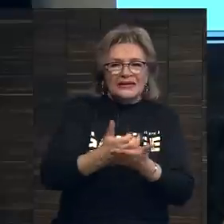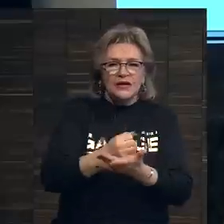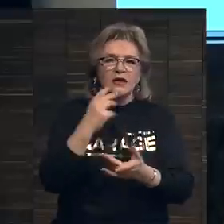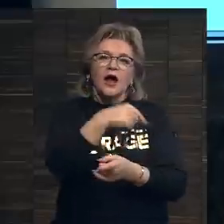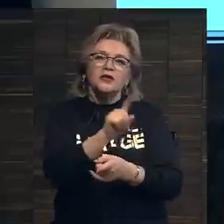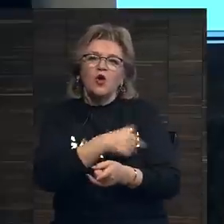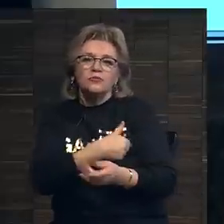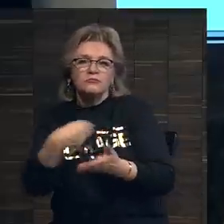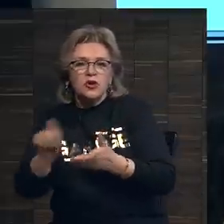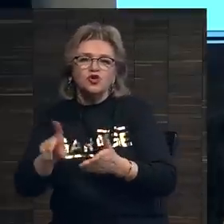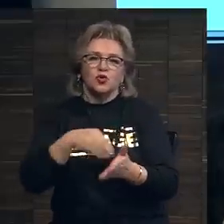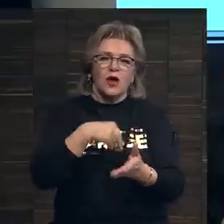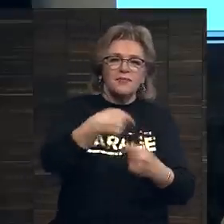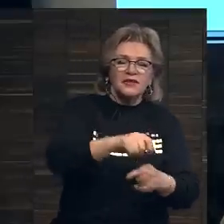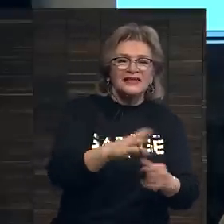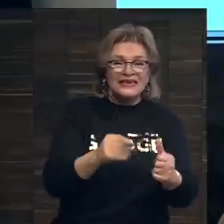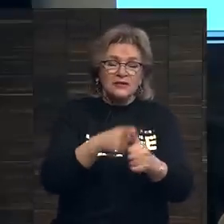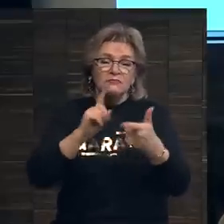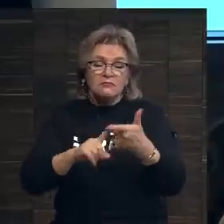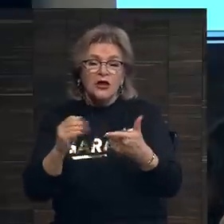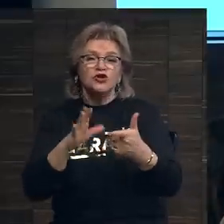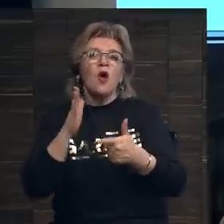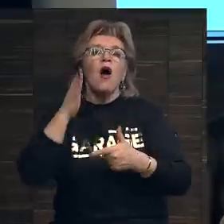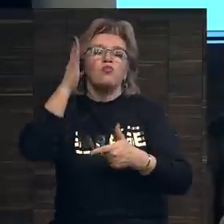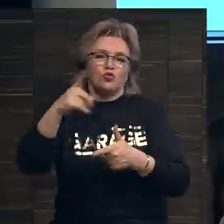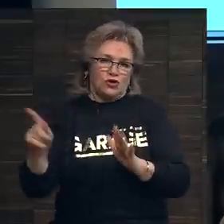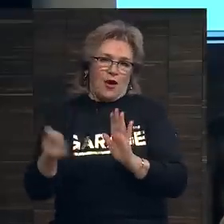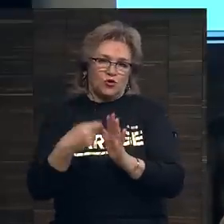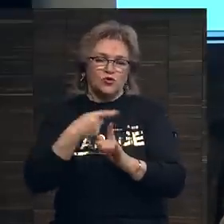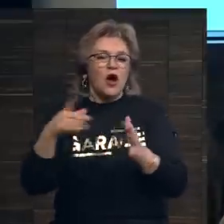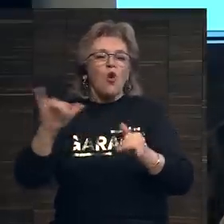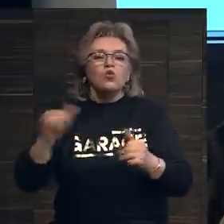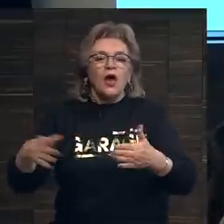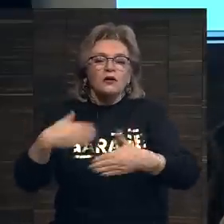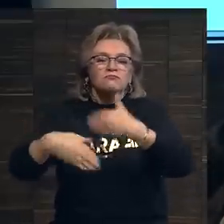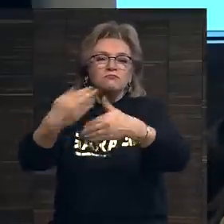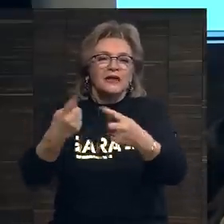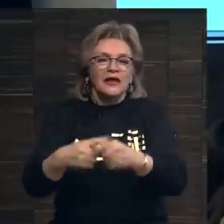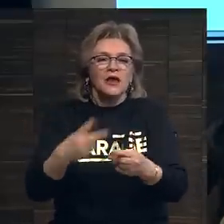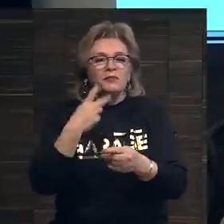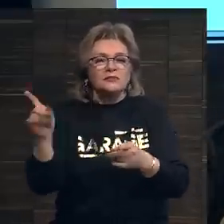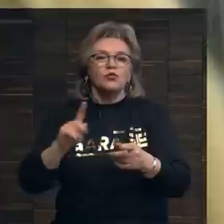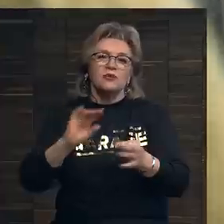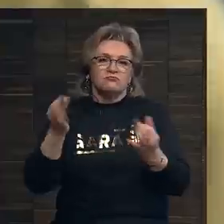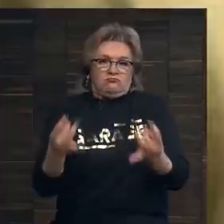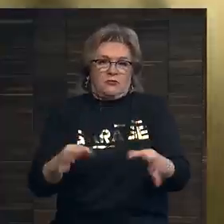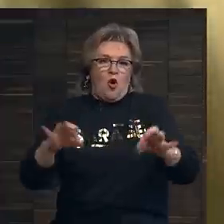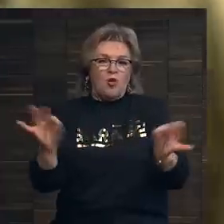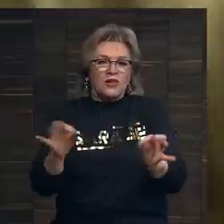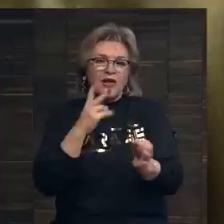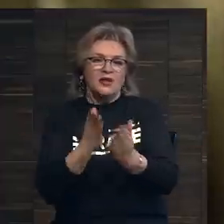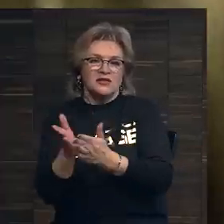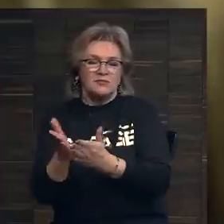когда он что-то покупает или продает. Ну и кроме того, мы поговорим о будущем аукционов. Куда движется этот мир? Посмотрим на онлайновые аспекты.